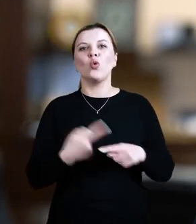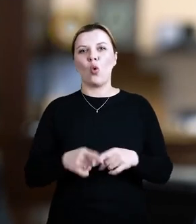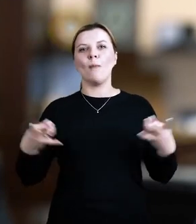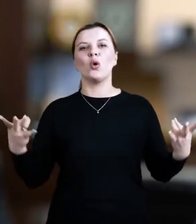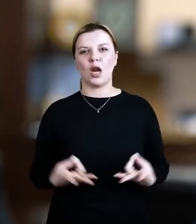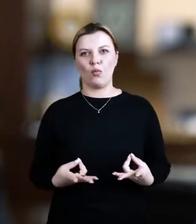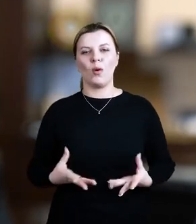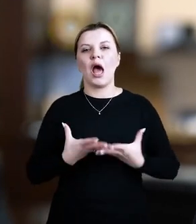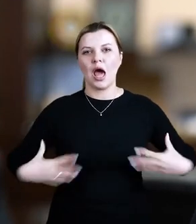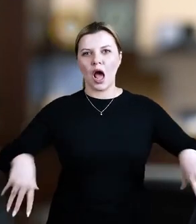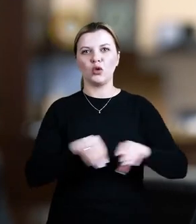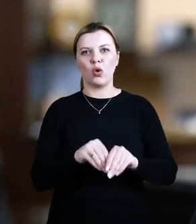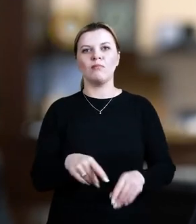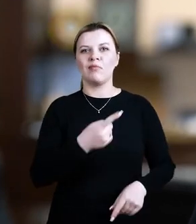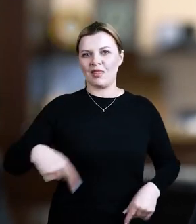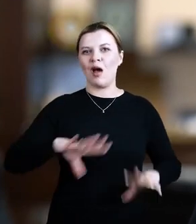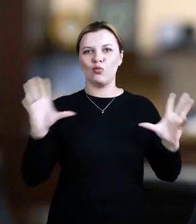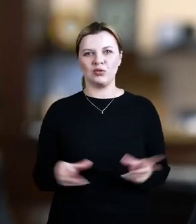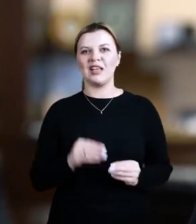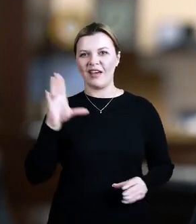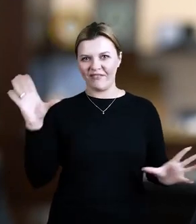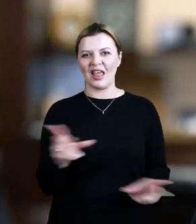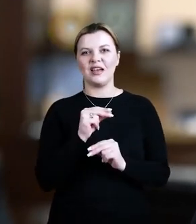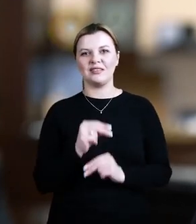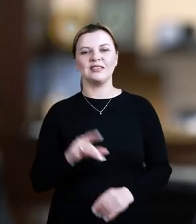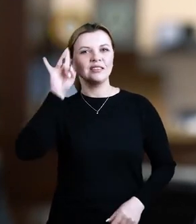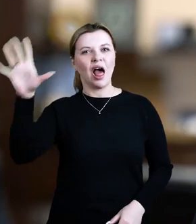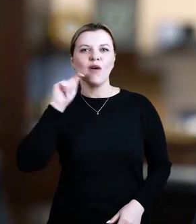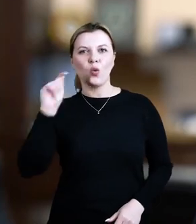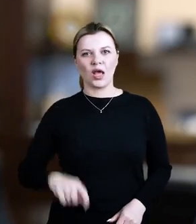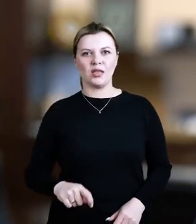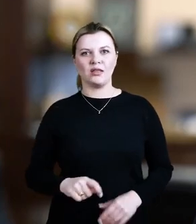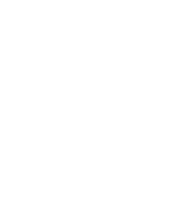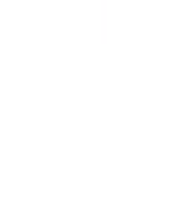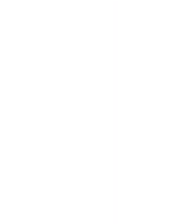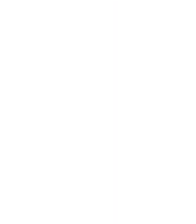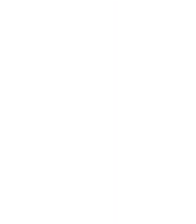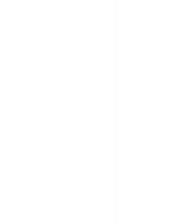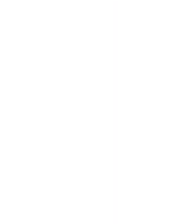хто цього потребує Разом нам усе вдасться Слава Україні!